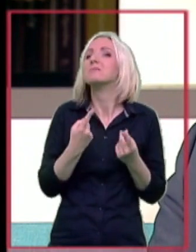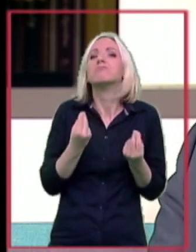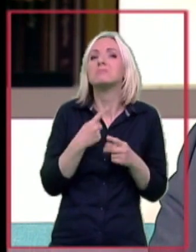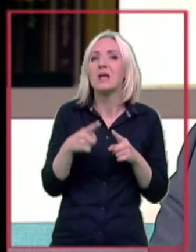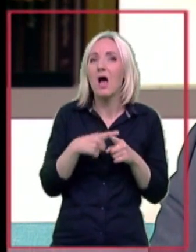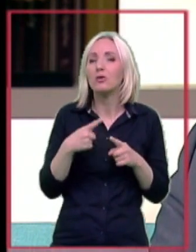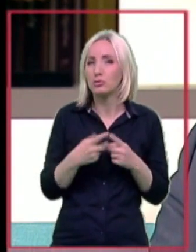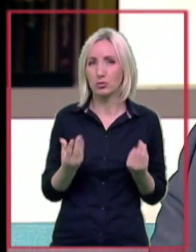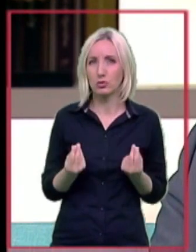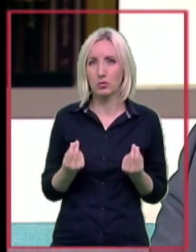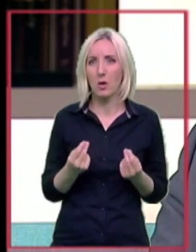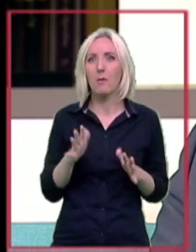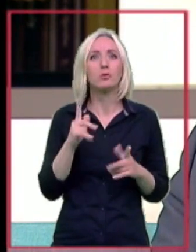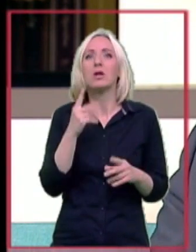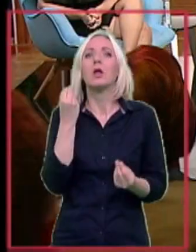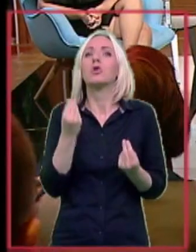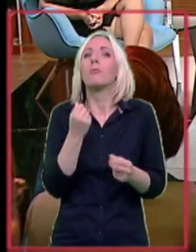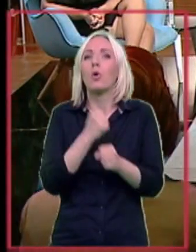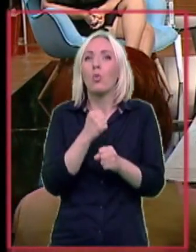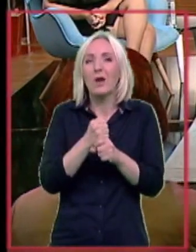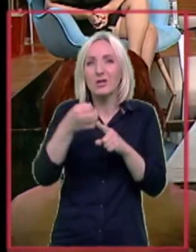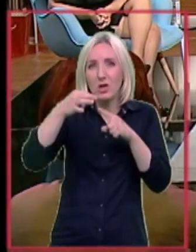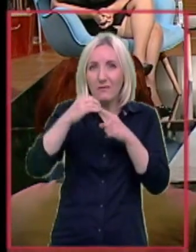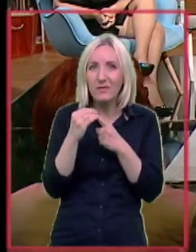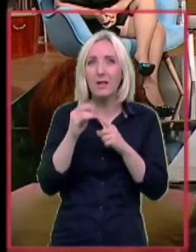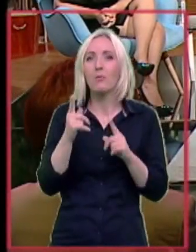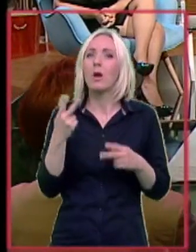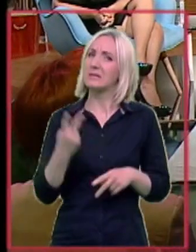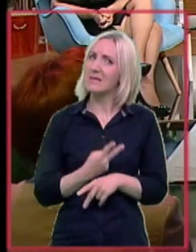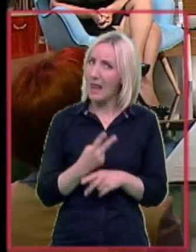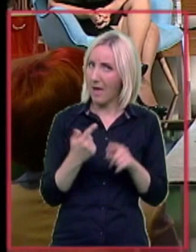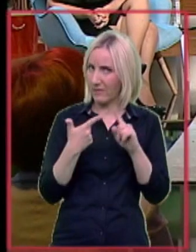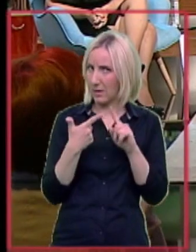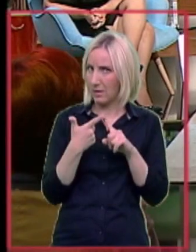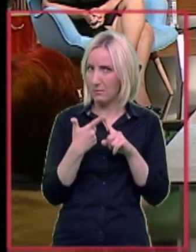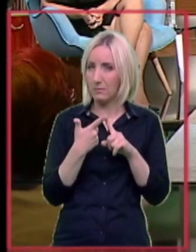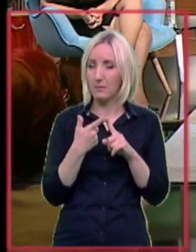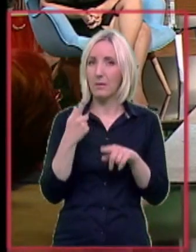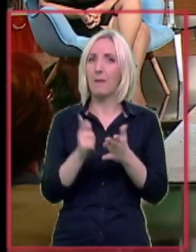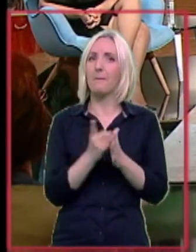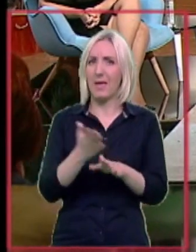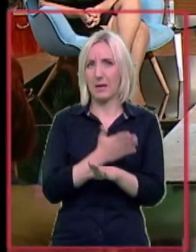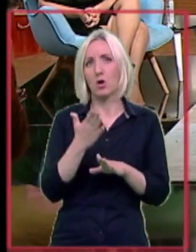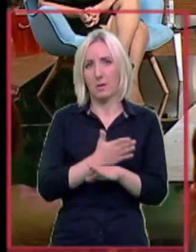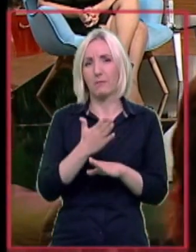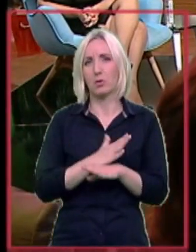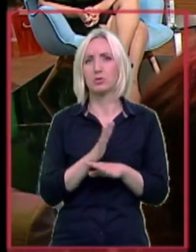najčešće je da nije uređen dobro fitting. Drugo, mora i da se navikne, da prođe neki period. Znači, obično ti,